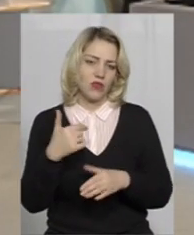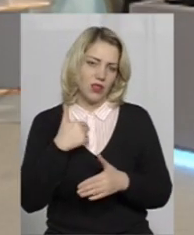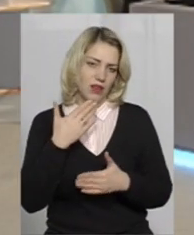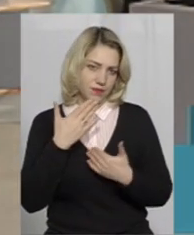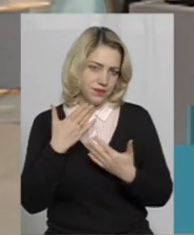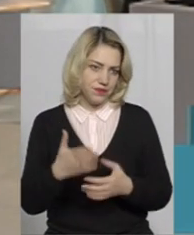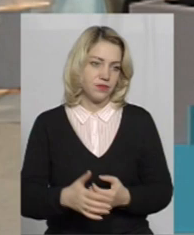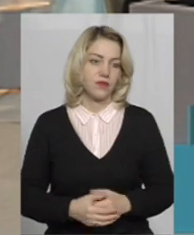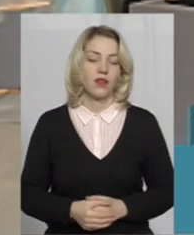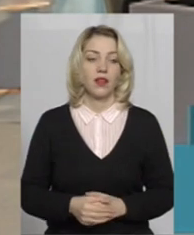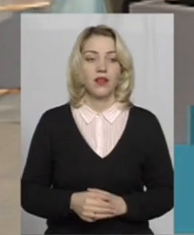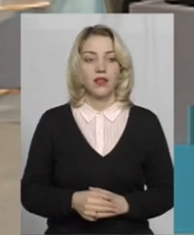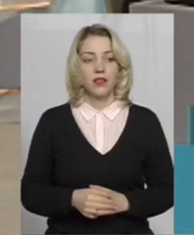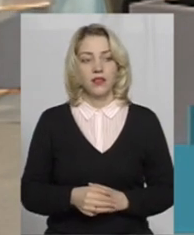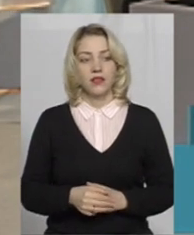них і прийшла.